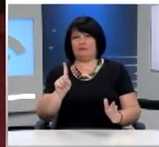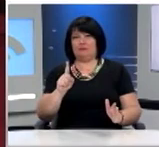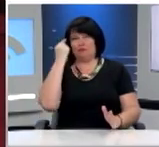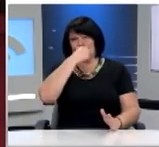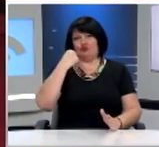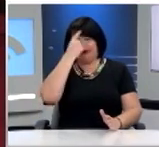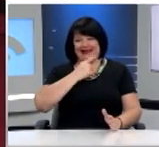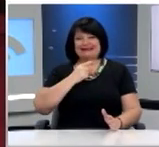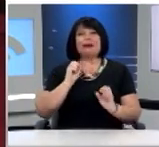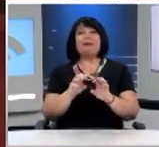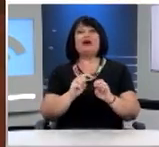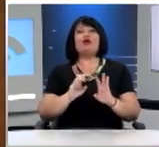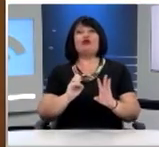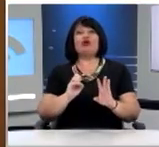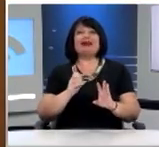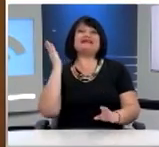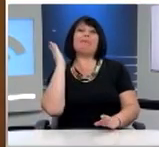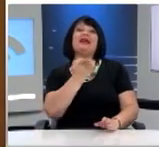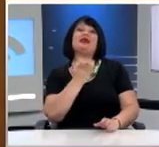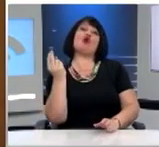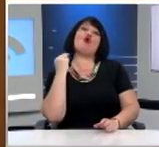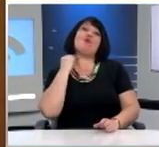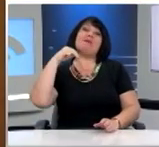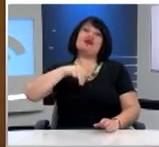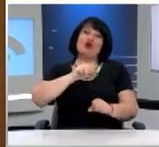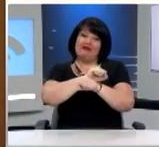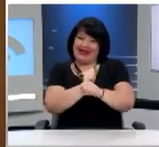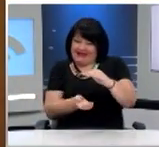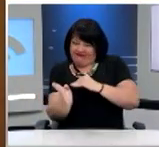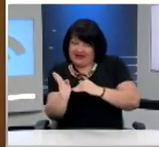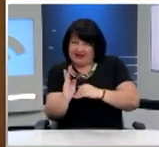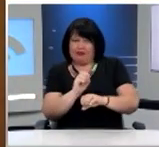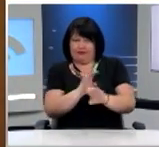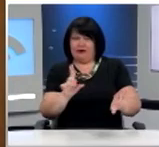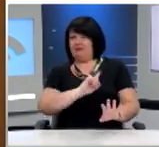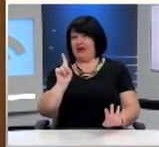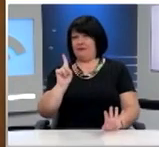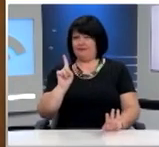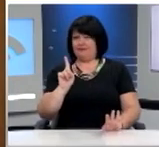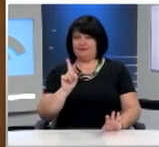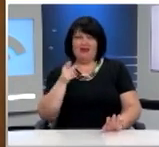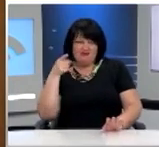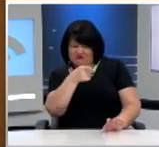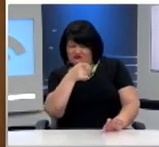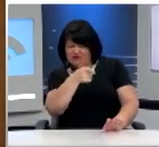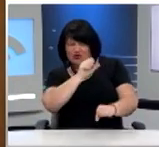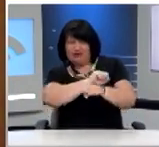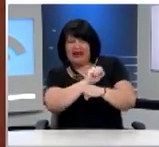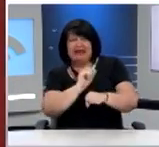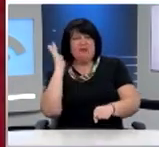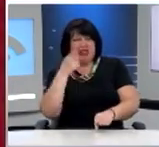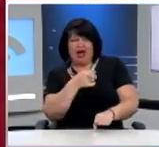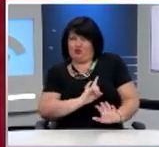προσωπικών πληροφοριών που αφορούν στο ποινικό μητρώο κάποιου μετά την αποφυλακισή του. Στόχος αυτού, η μείωση της τοχοποίησης πρώην φυλακισμένων.